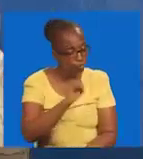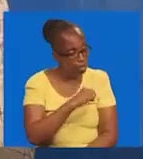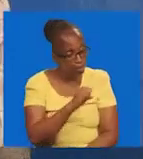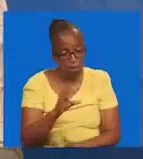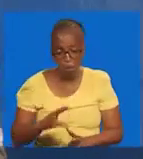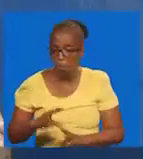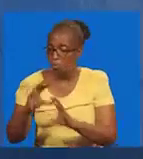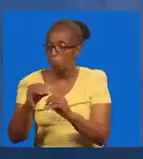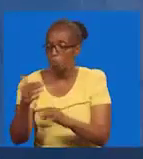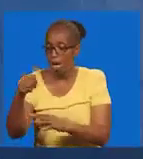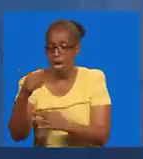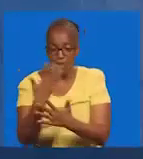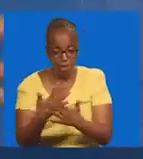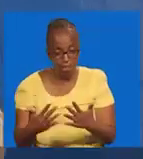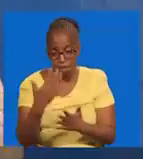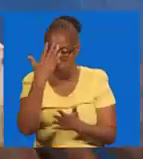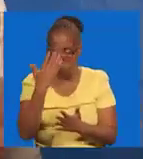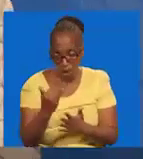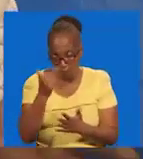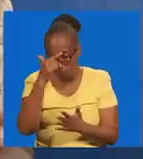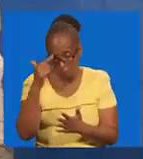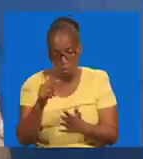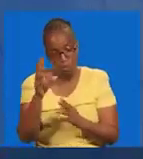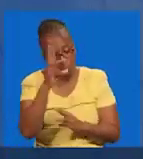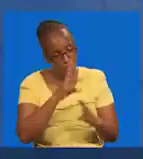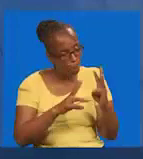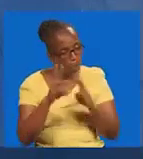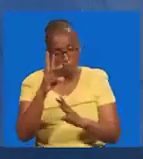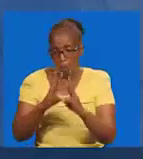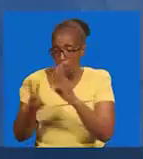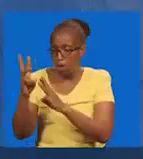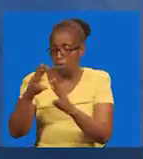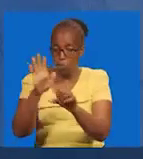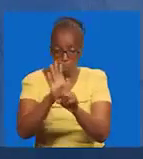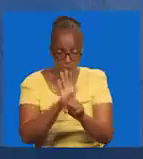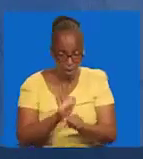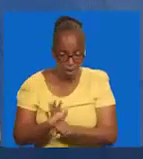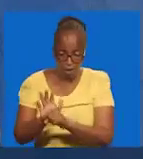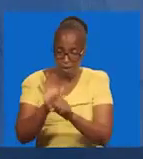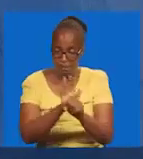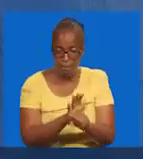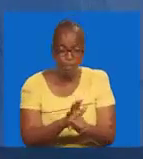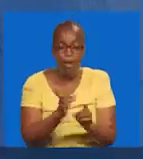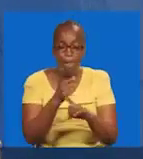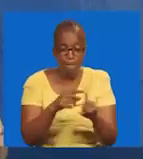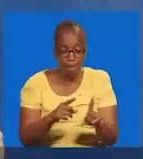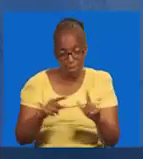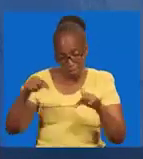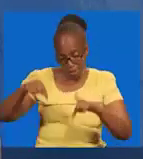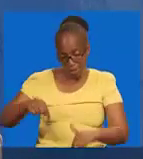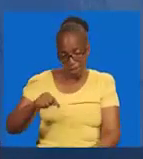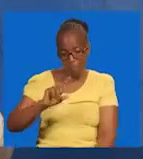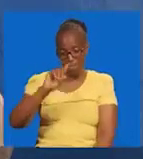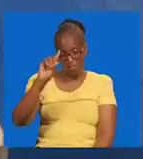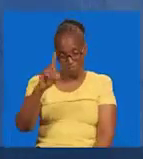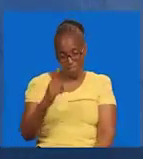Aungeenda kufanya nini. Kwa zababu kulikuwa na wasiwasi. Lakini siku teule kama ya leo ya njumapili. Ambia tunaita